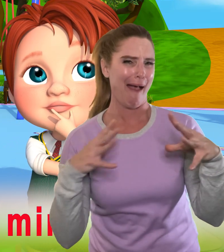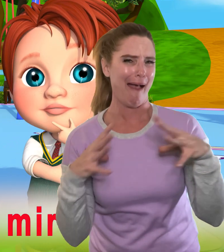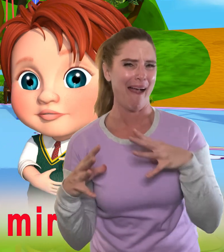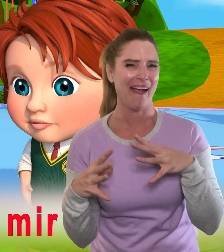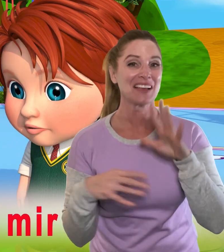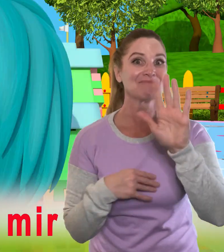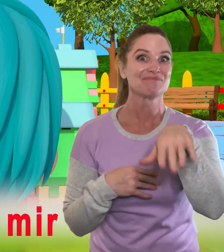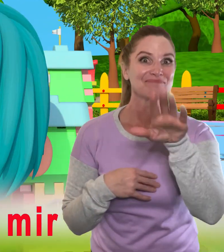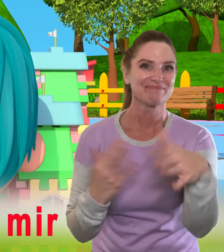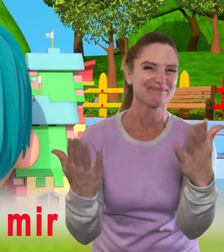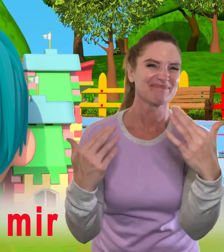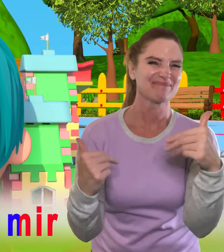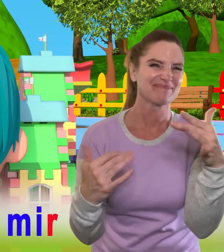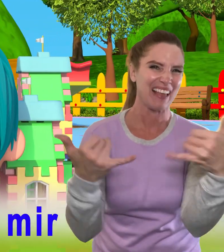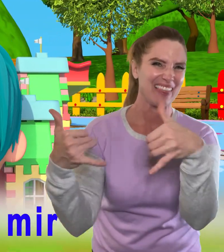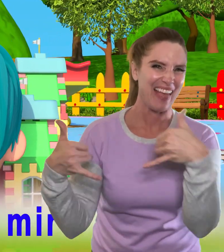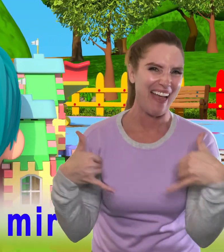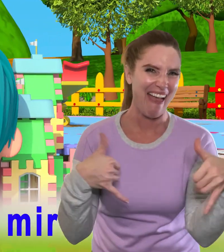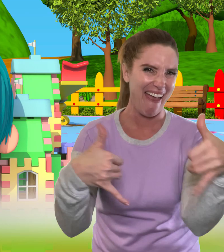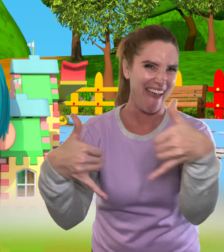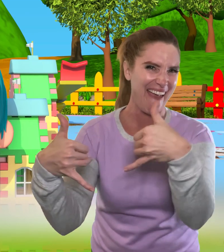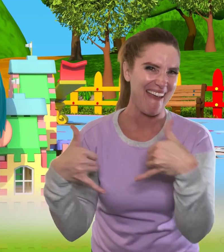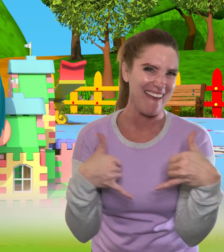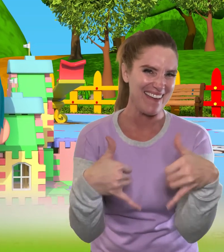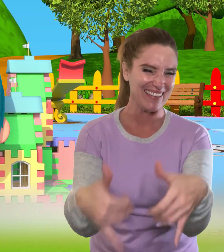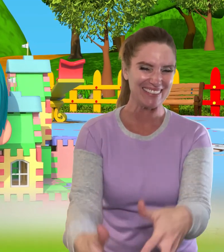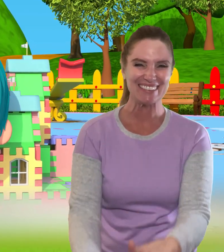Hey, hey, spiel mit mir